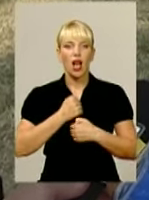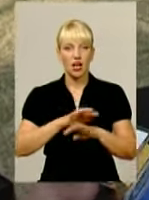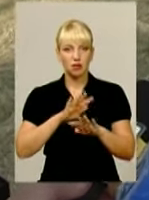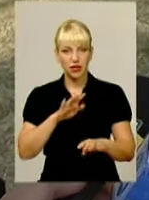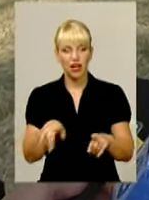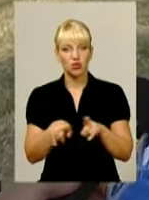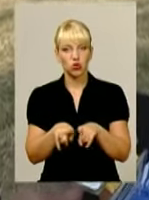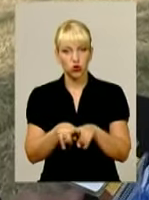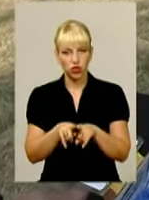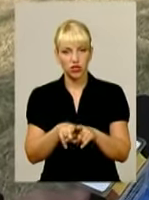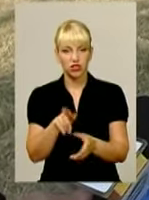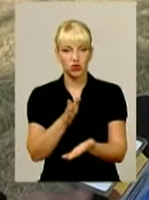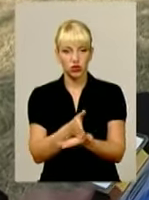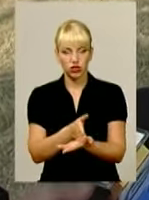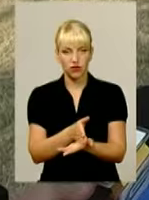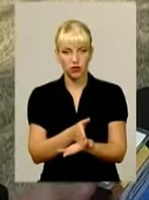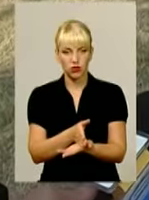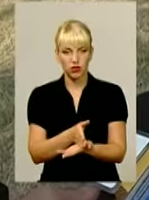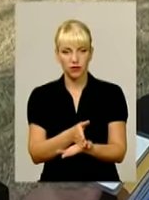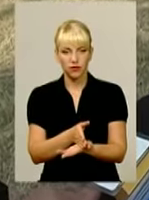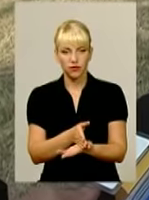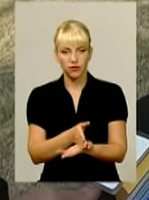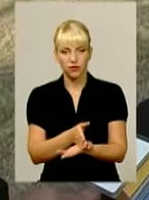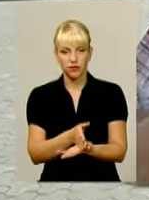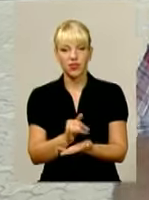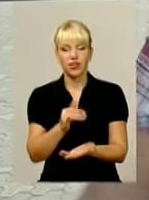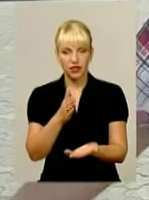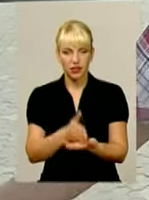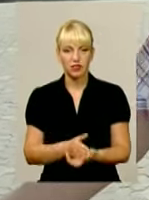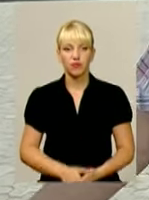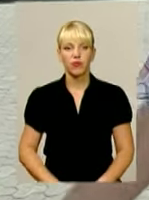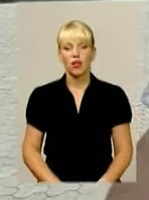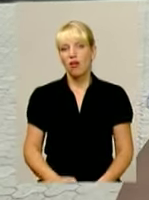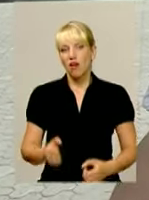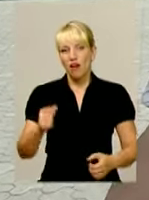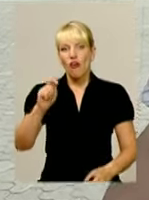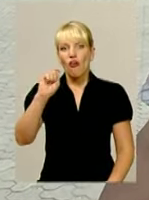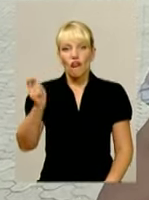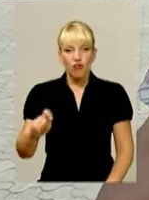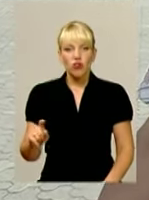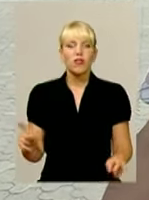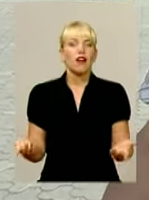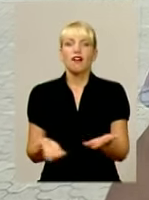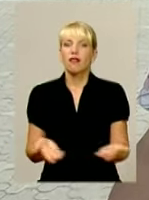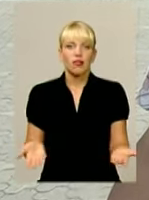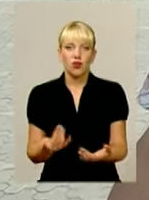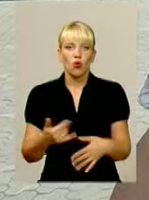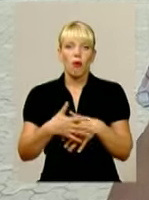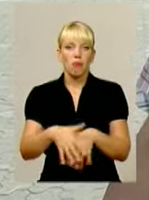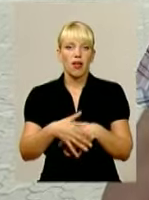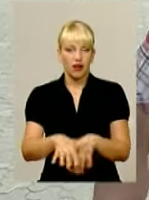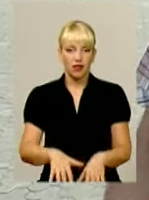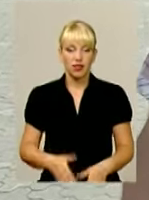теж в хорошому і є. Війна йде, ну якій парад?